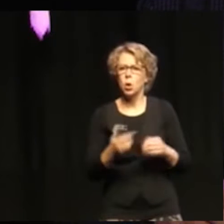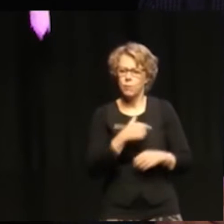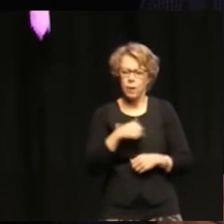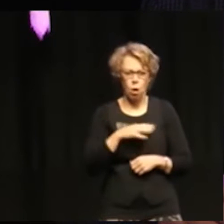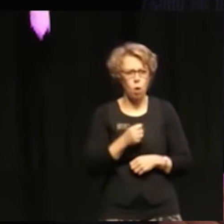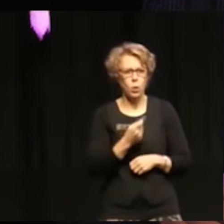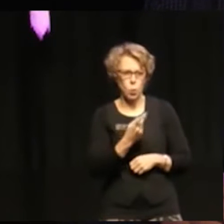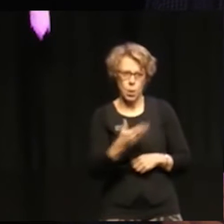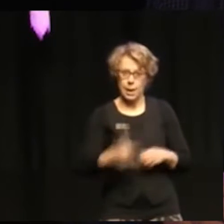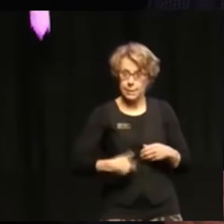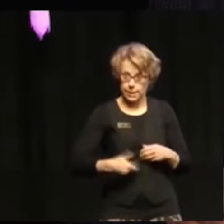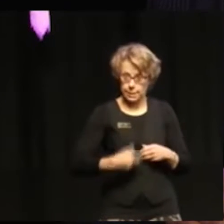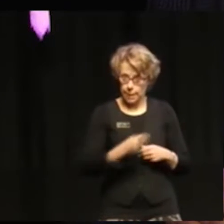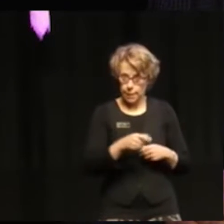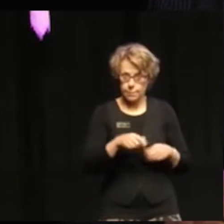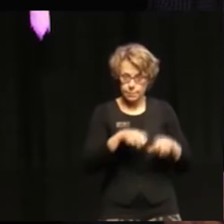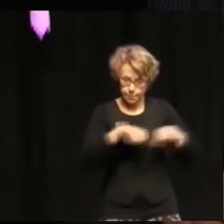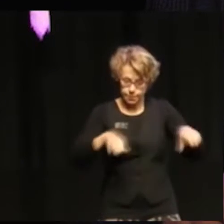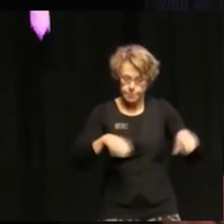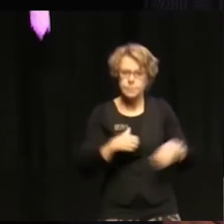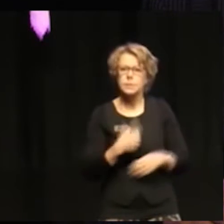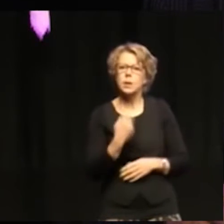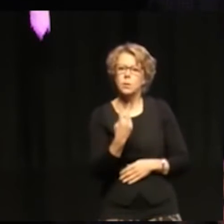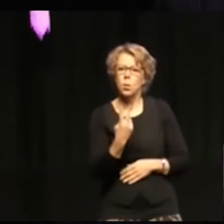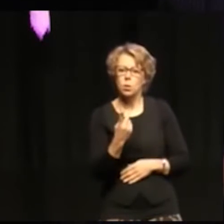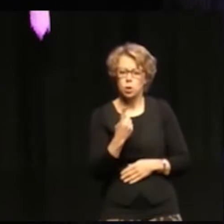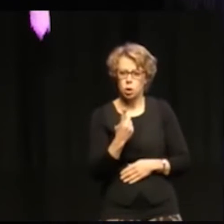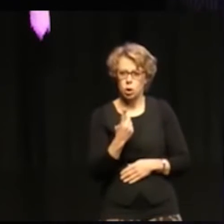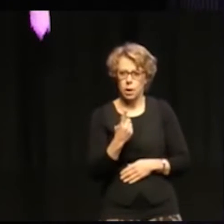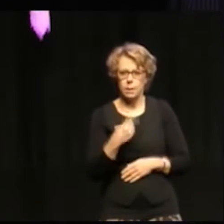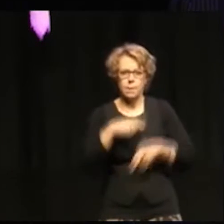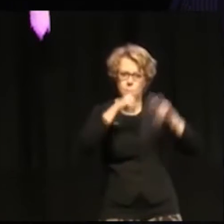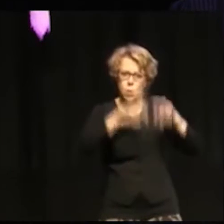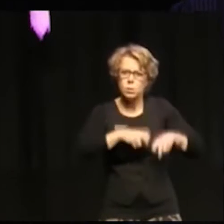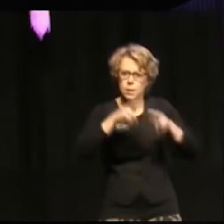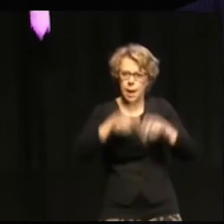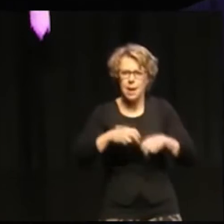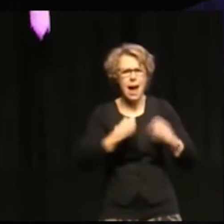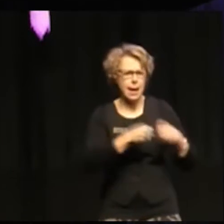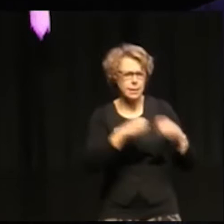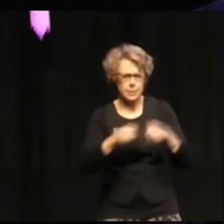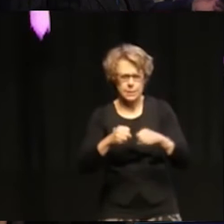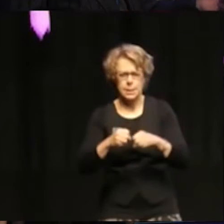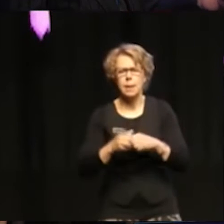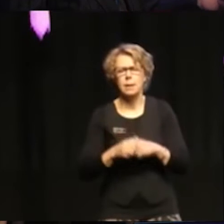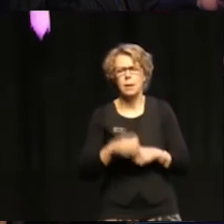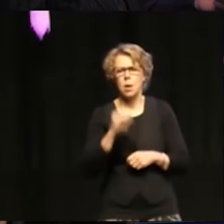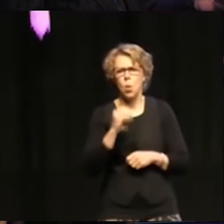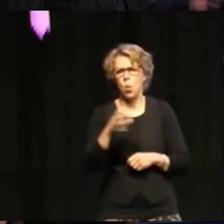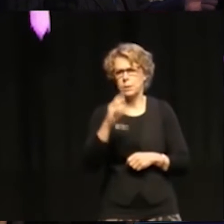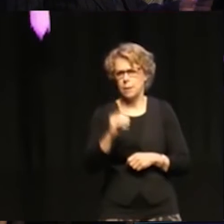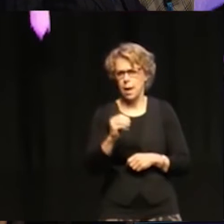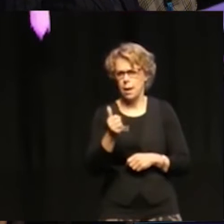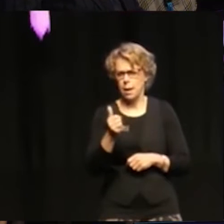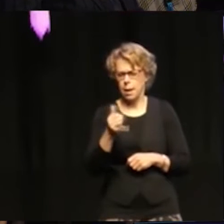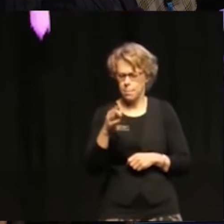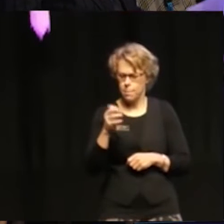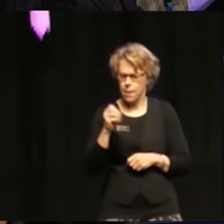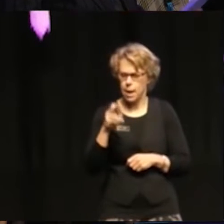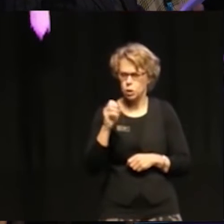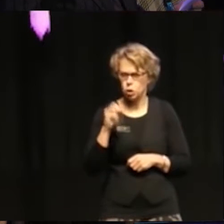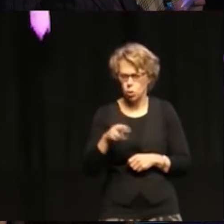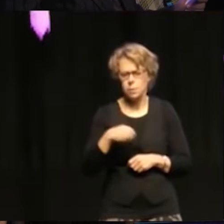panel som består av två forskare och aktivister. Det är Åsa Persson som är forskare